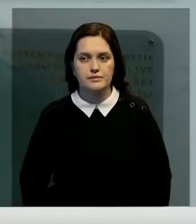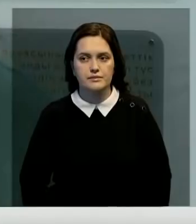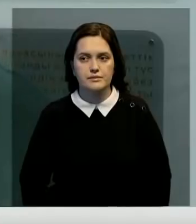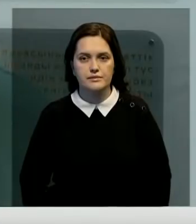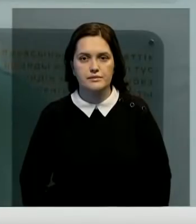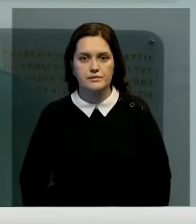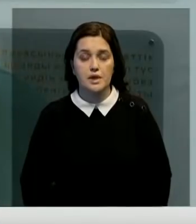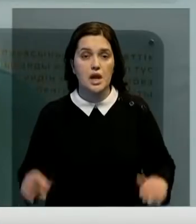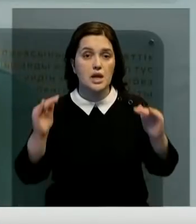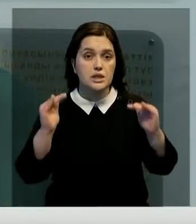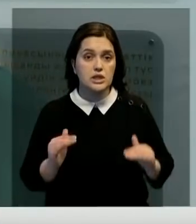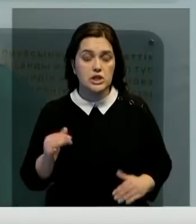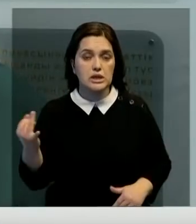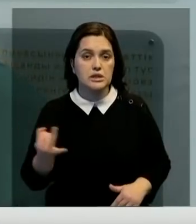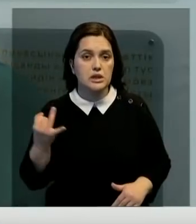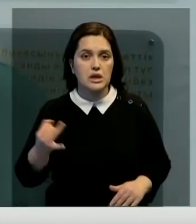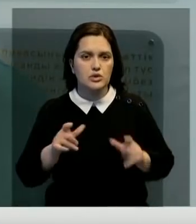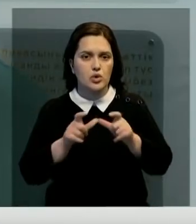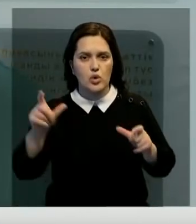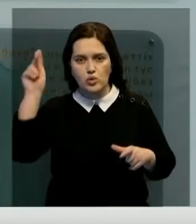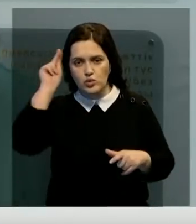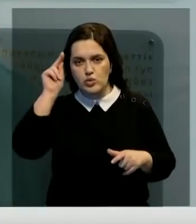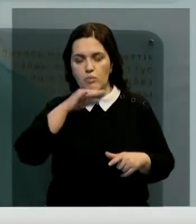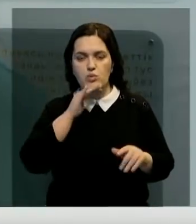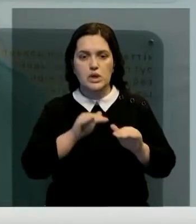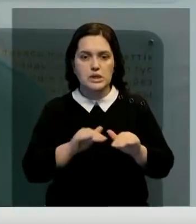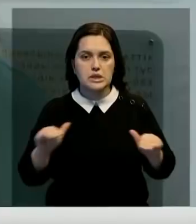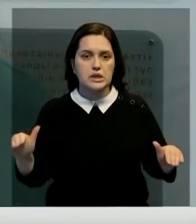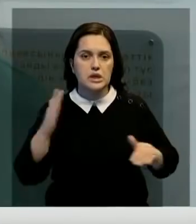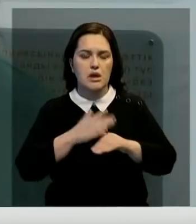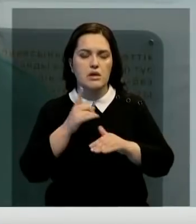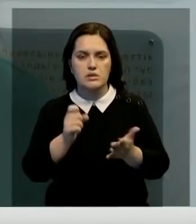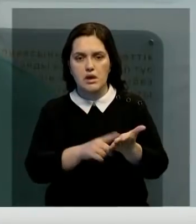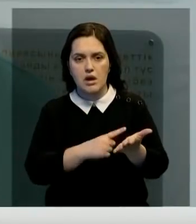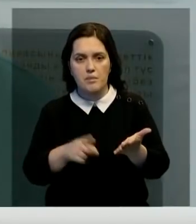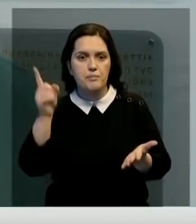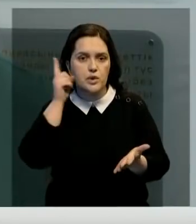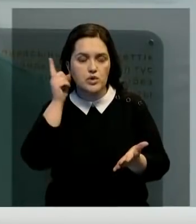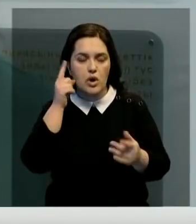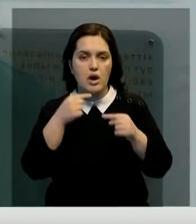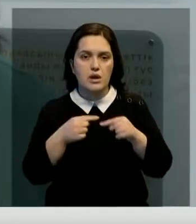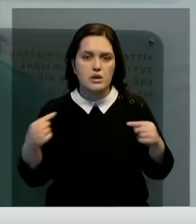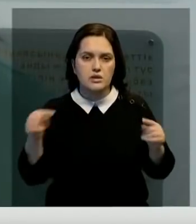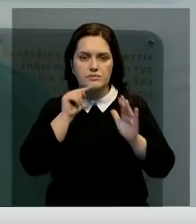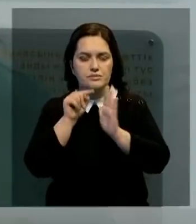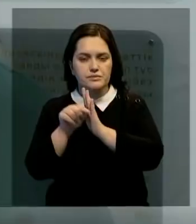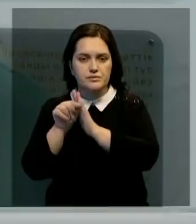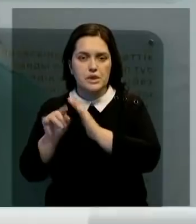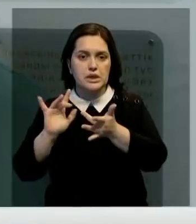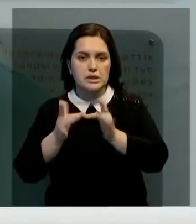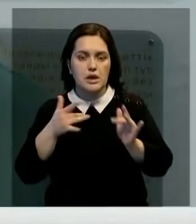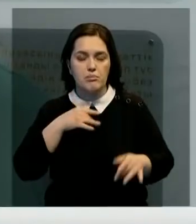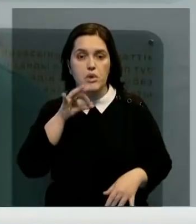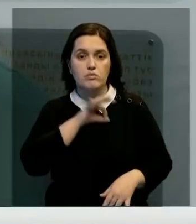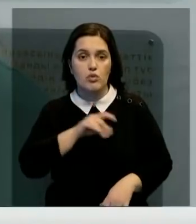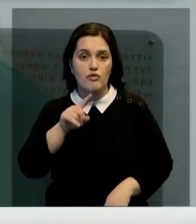Заметно снижение интереса школьников к учебе. Многие дети проводят время за гаджетами и на различных веб-сервисах. Мы использовали